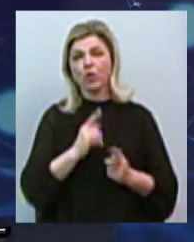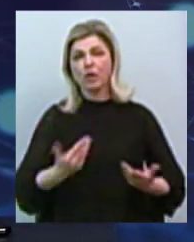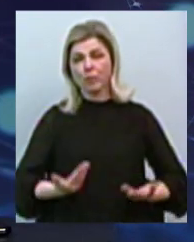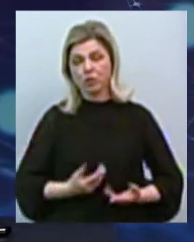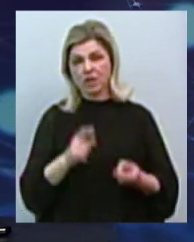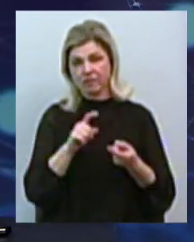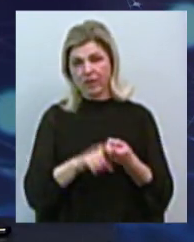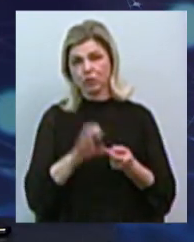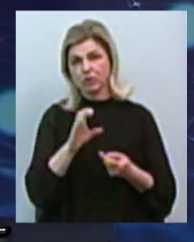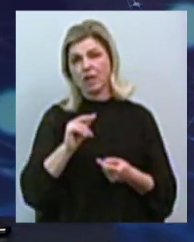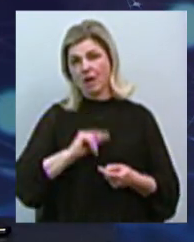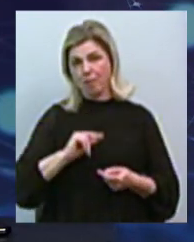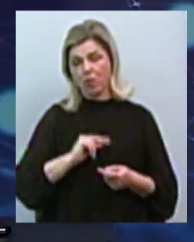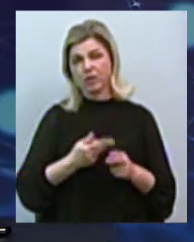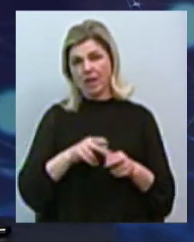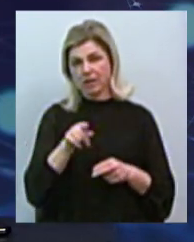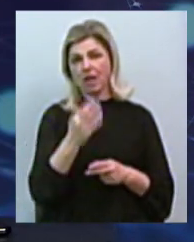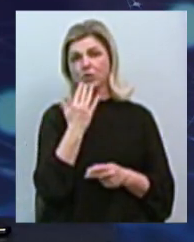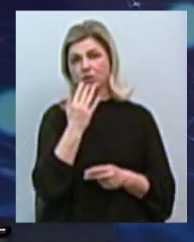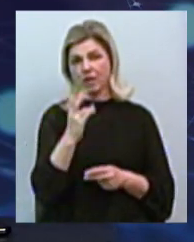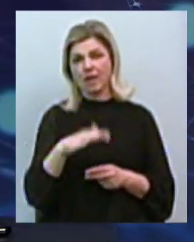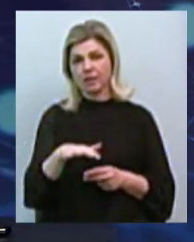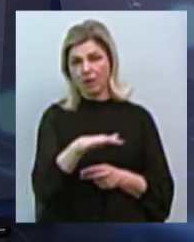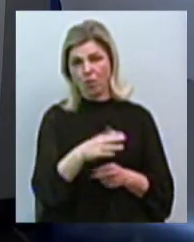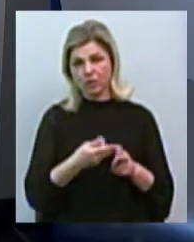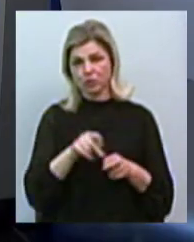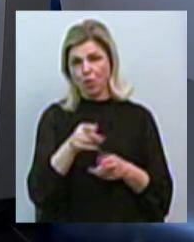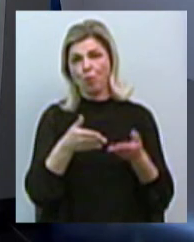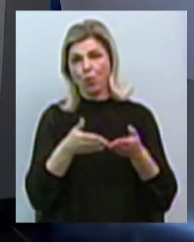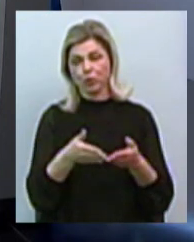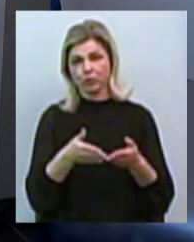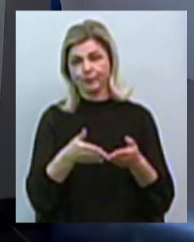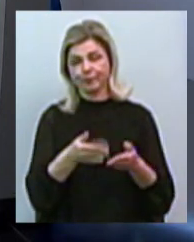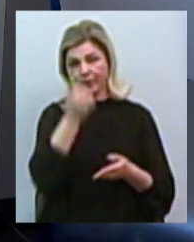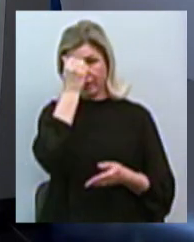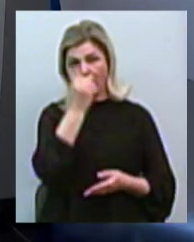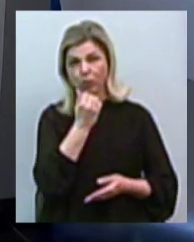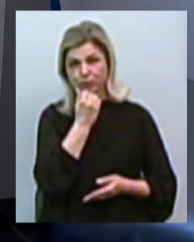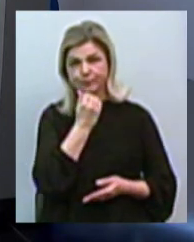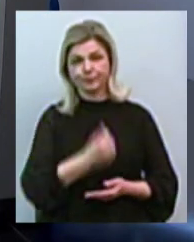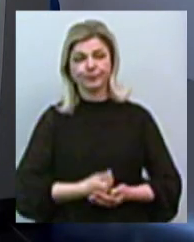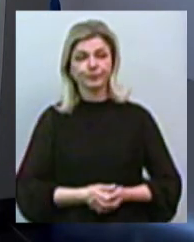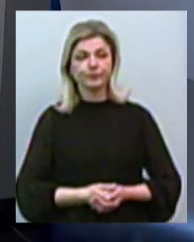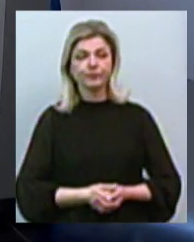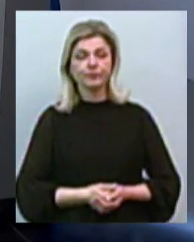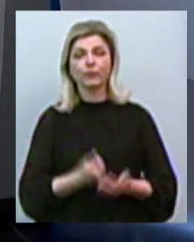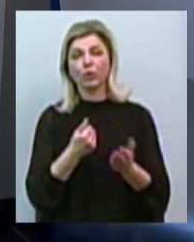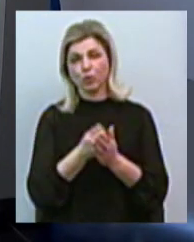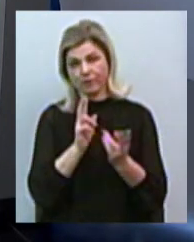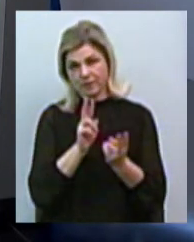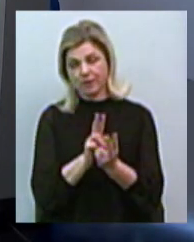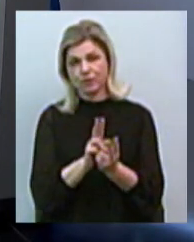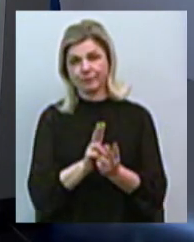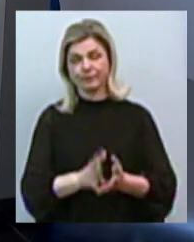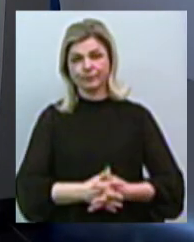в зв'язку з діяльністю саме іноземців на території цього порту. Дякую, Едуардо. Дякую. Дякую всім, хто було з нами.